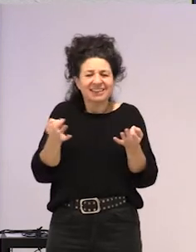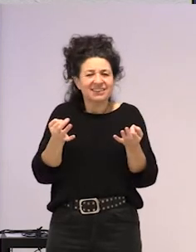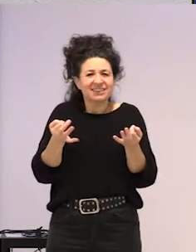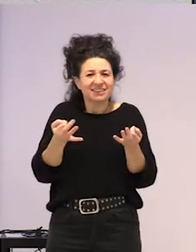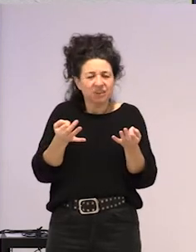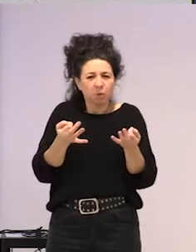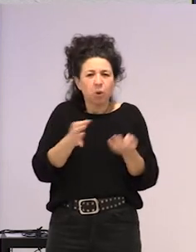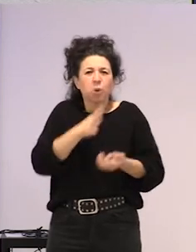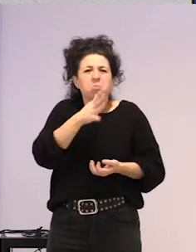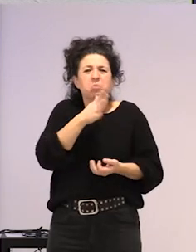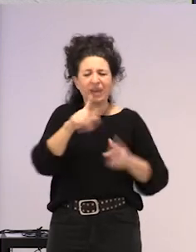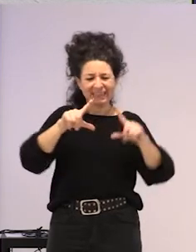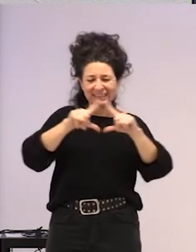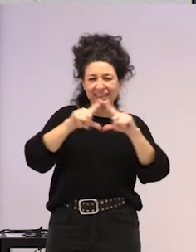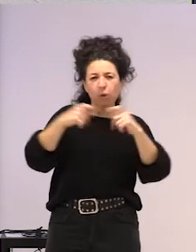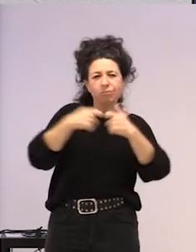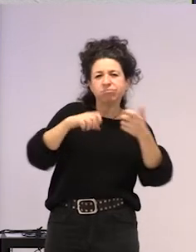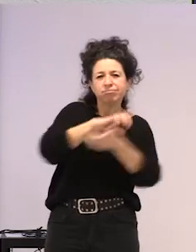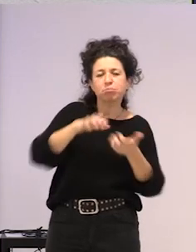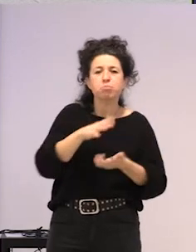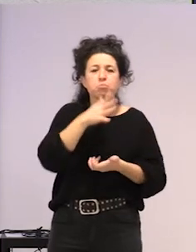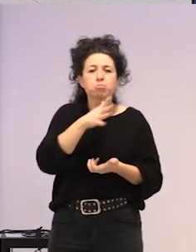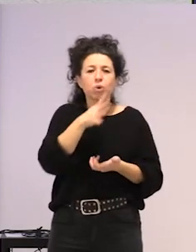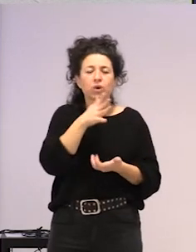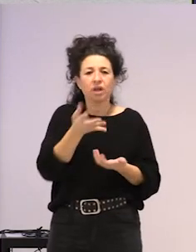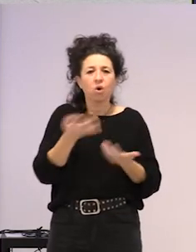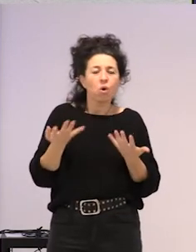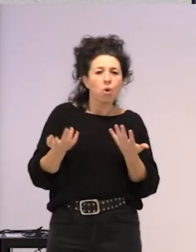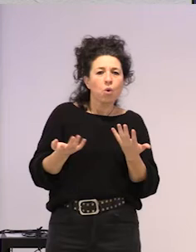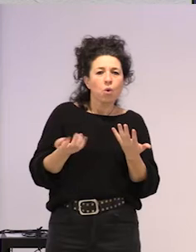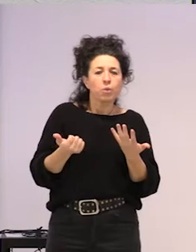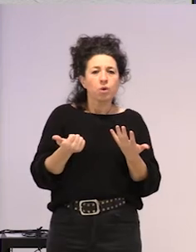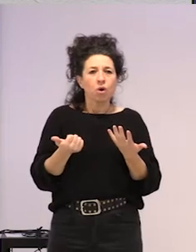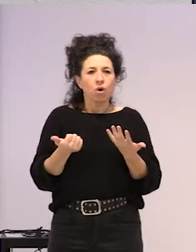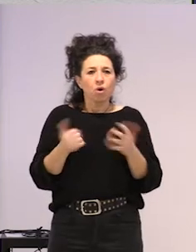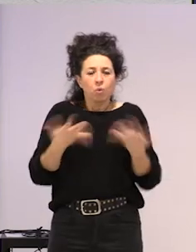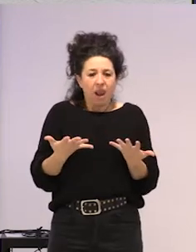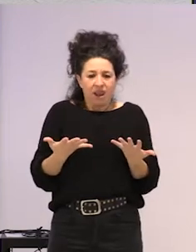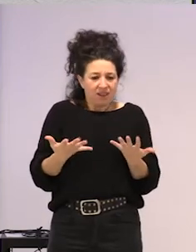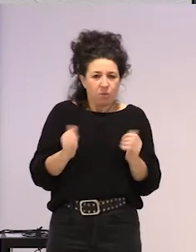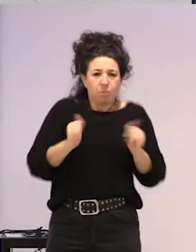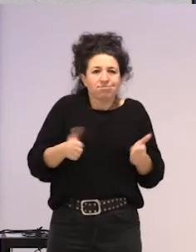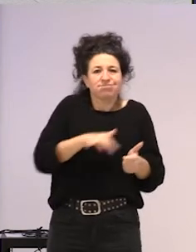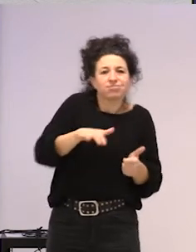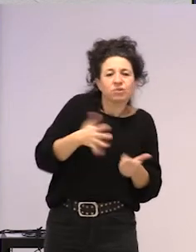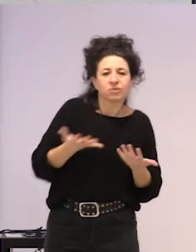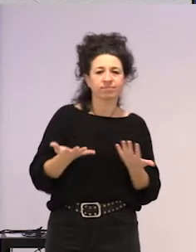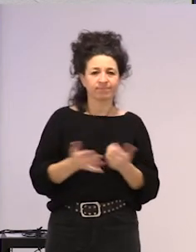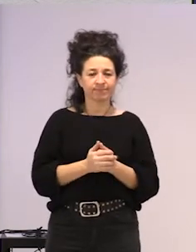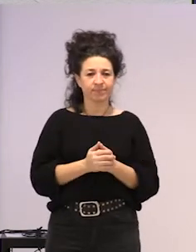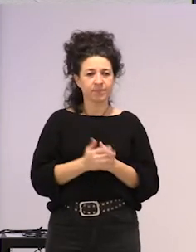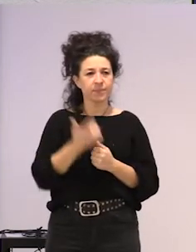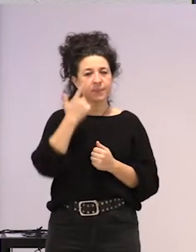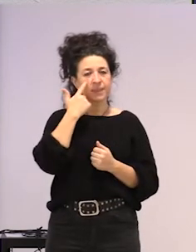zergatik irukigatazkatuak, ez, edo apur bat zein da, abia puntua. Bueno,